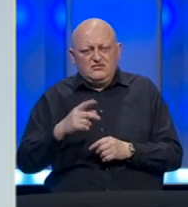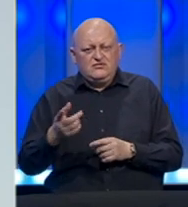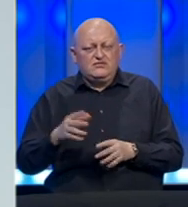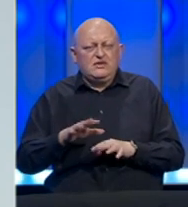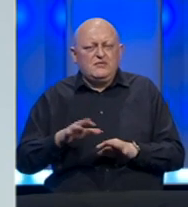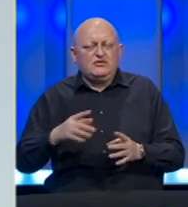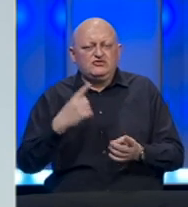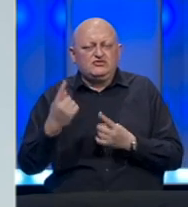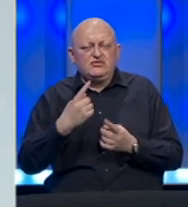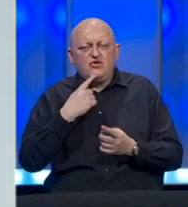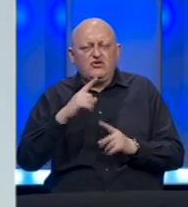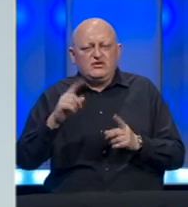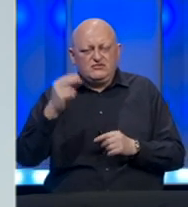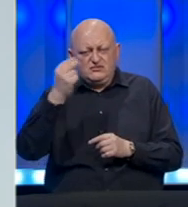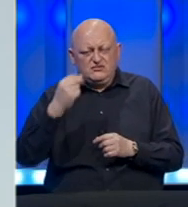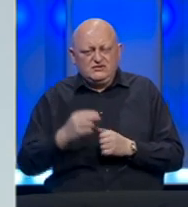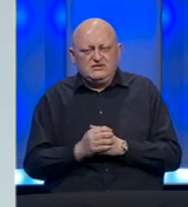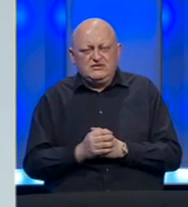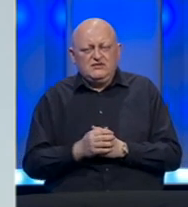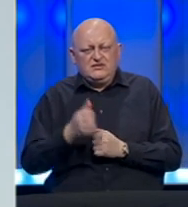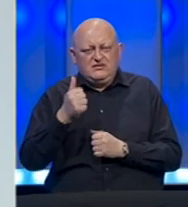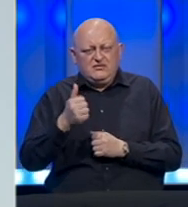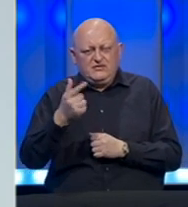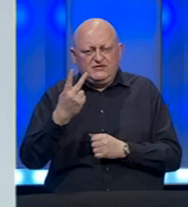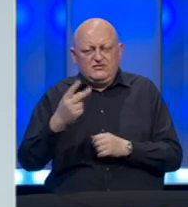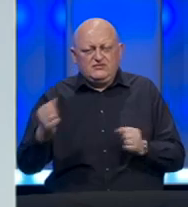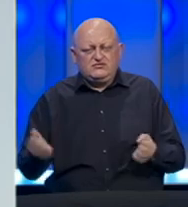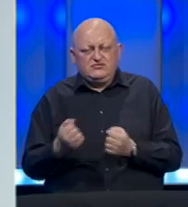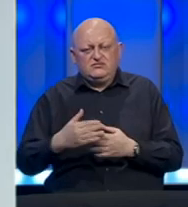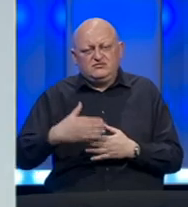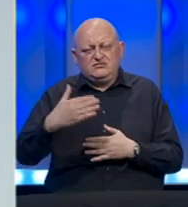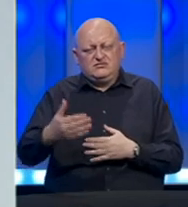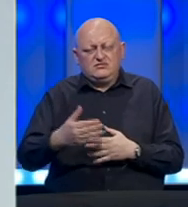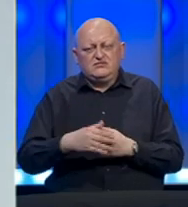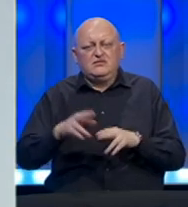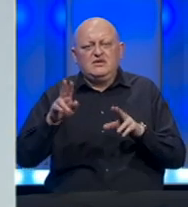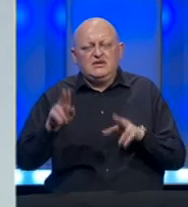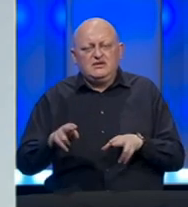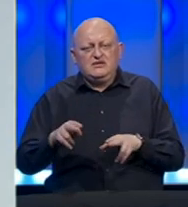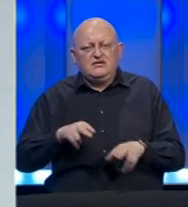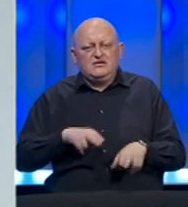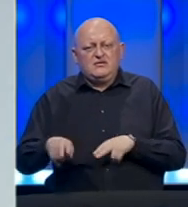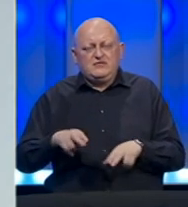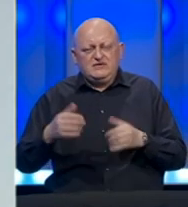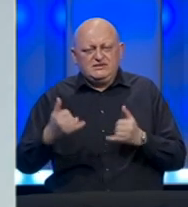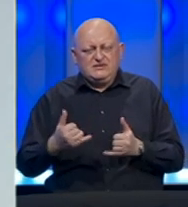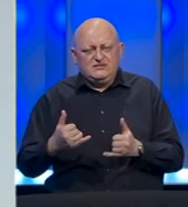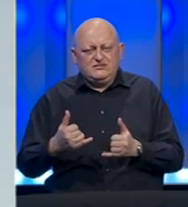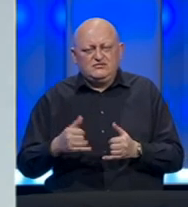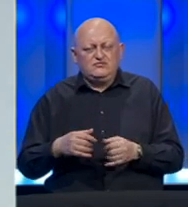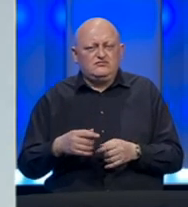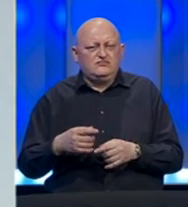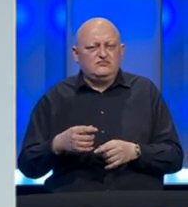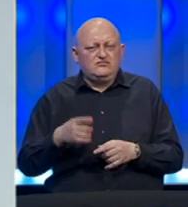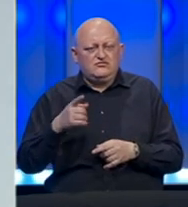situaciju kako u Republicu Srpskoj. Prva od ove dvije aktivnosti se odnosi na mogućenost da ministar sada, shodno